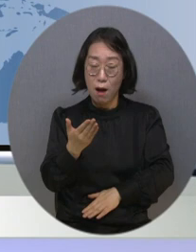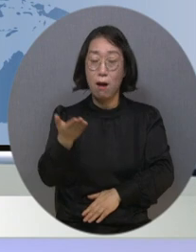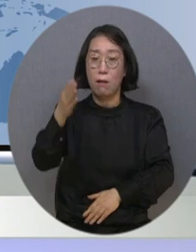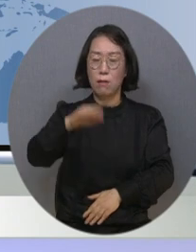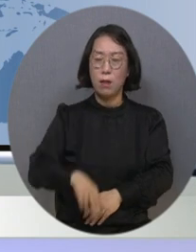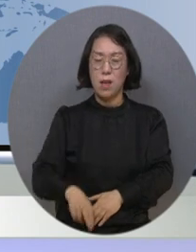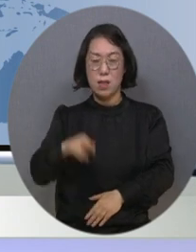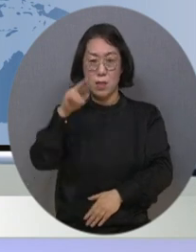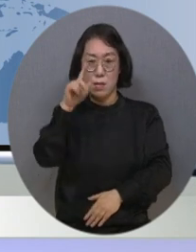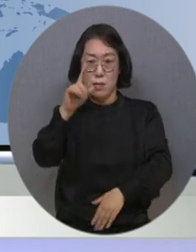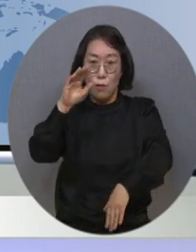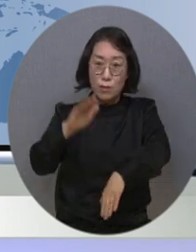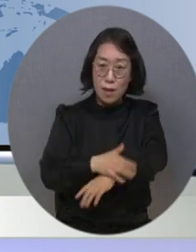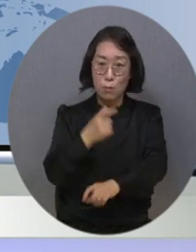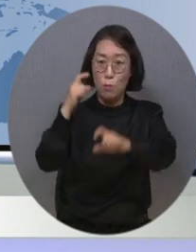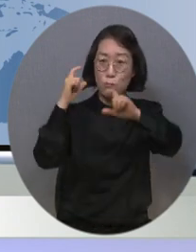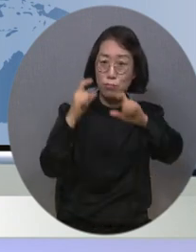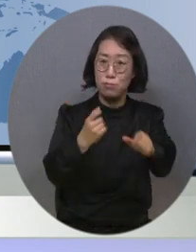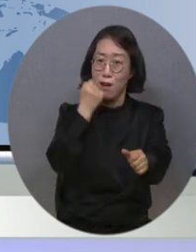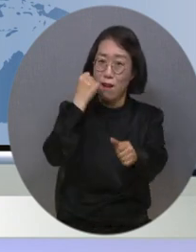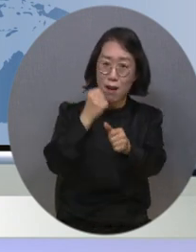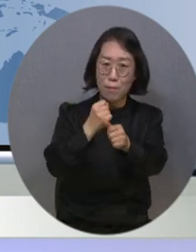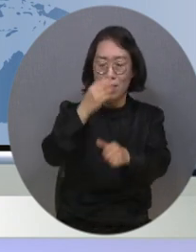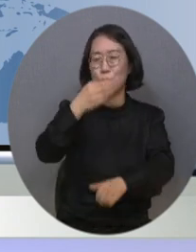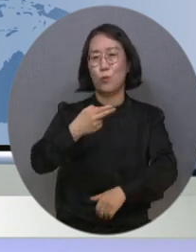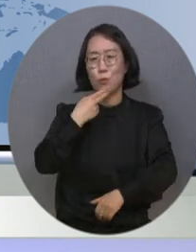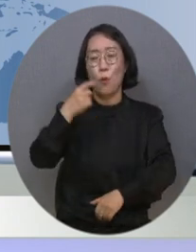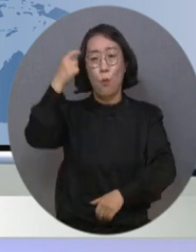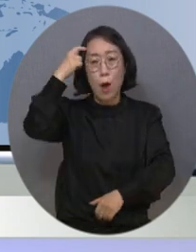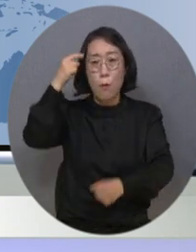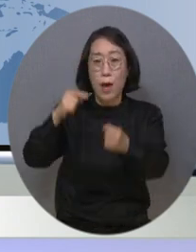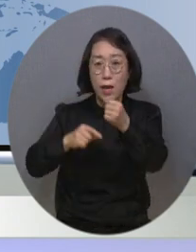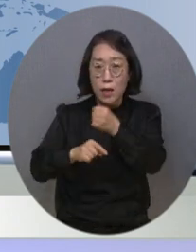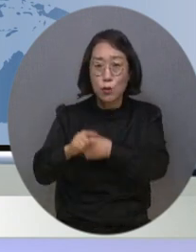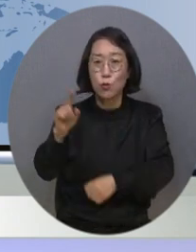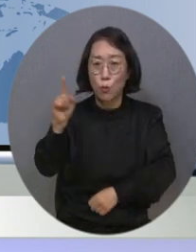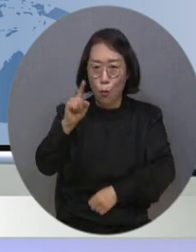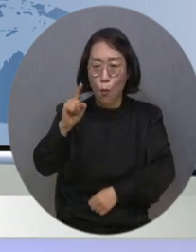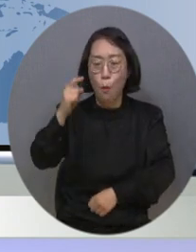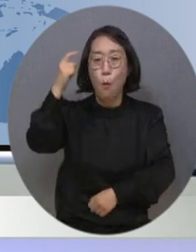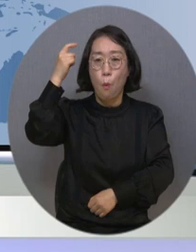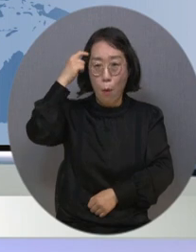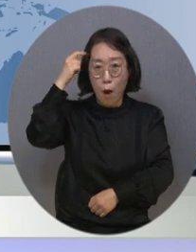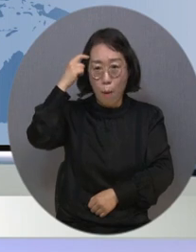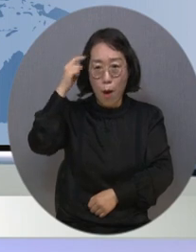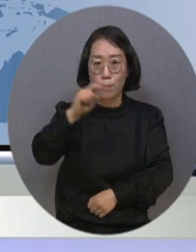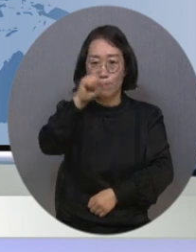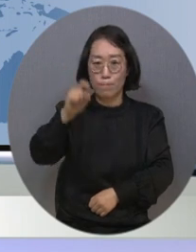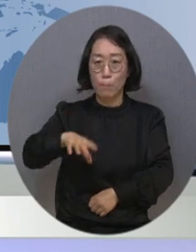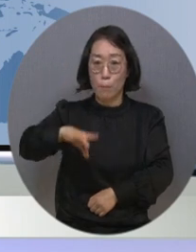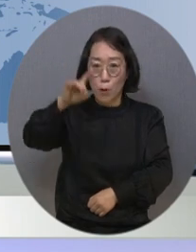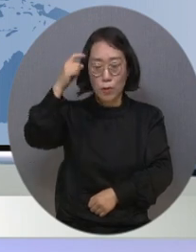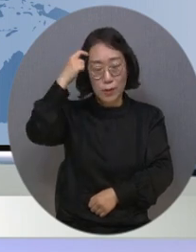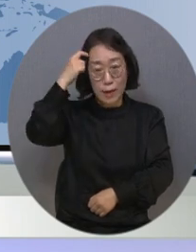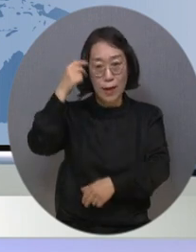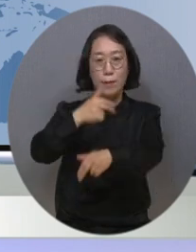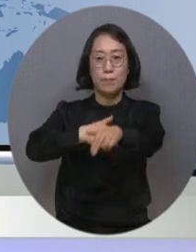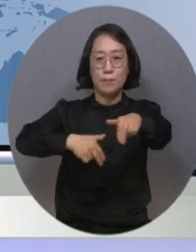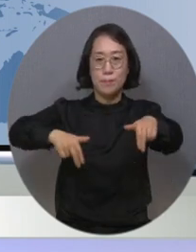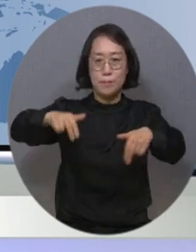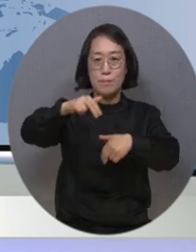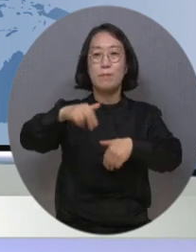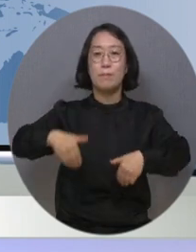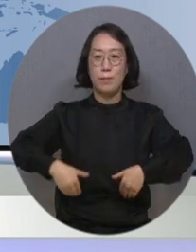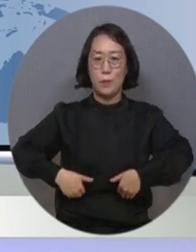틀렸다고 할 수 있을까요? 이렇게까지 했어야만 하는 이유, 왜?라는 의문을 먼저 갖는 생각의 전환이